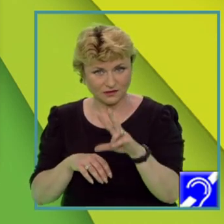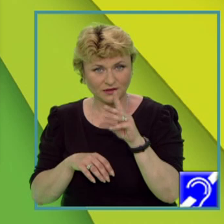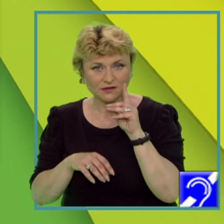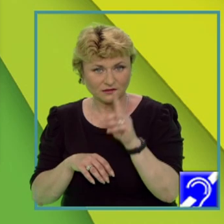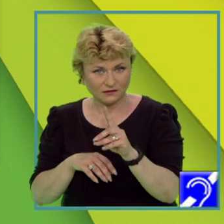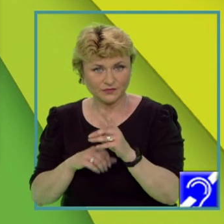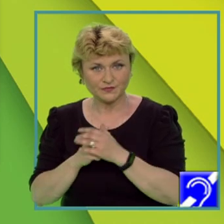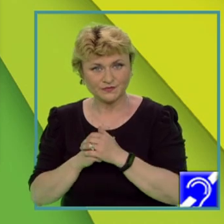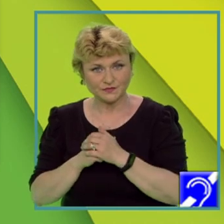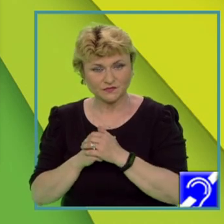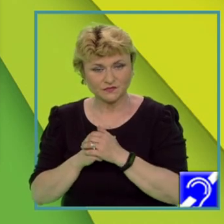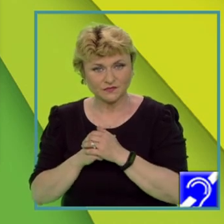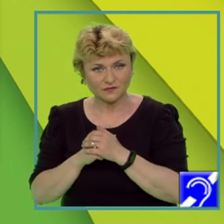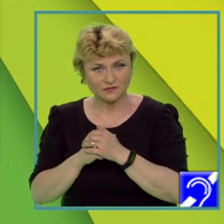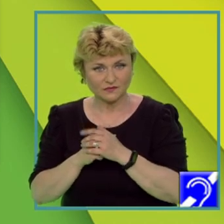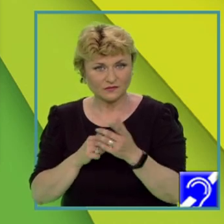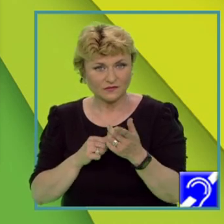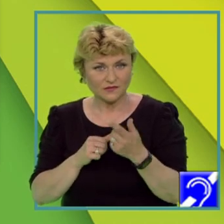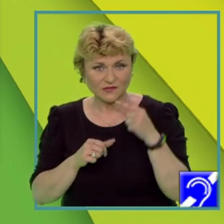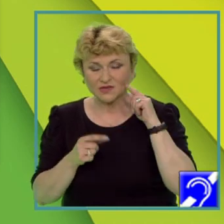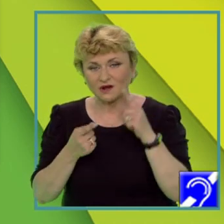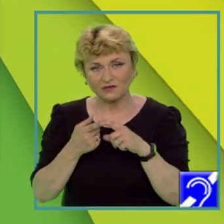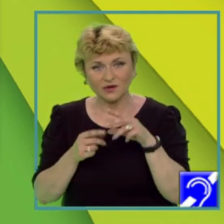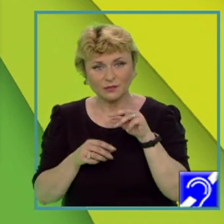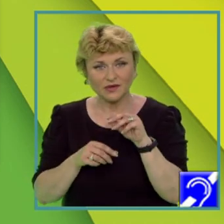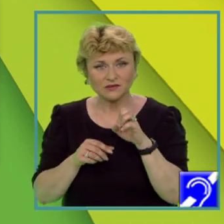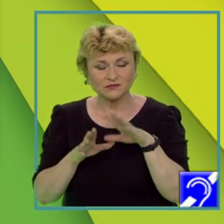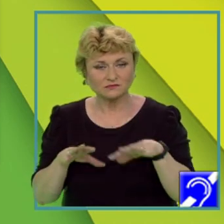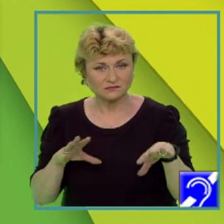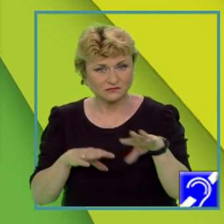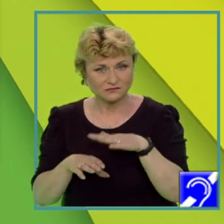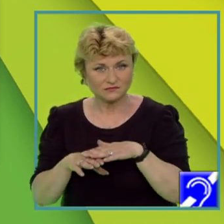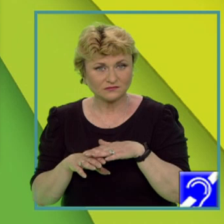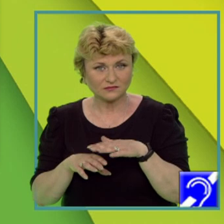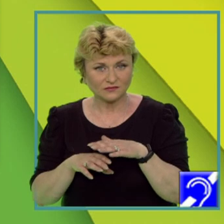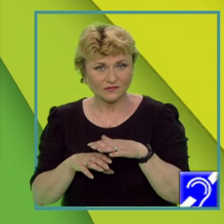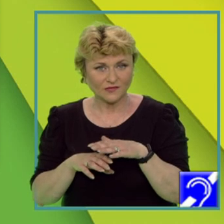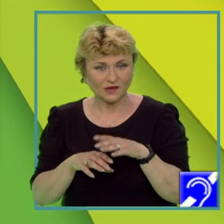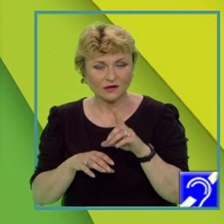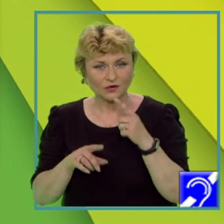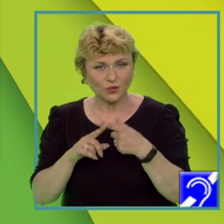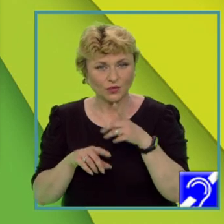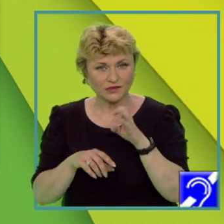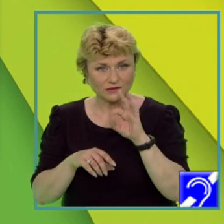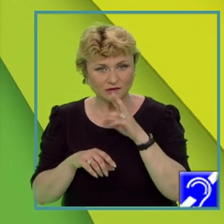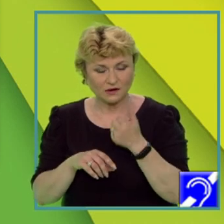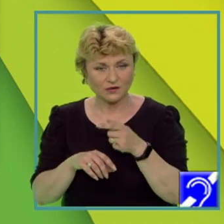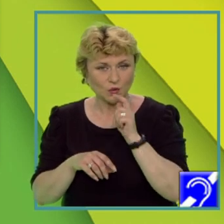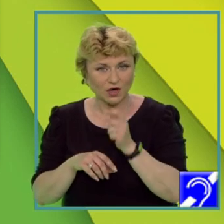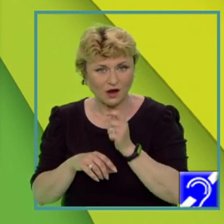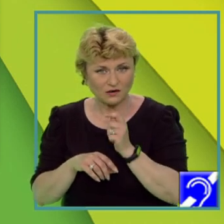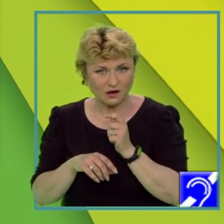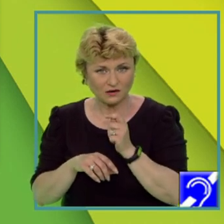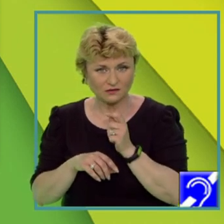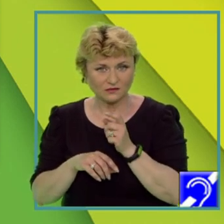A patra cerință. Podișul Podolic se află pe teritoriul statului marcat pe hartă cu litera. De la lecția Ucraina ne